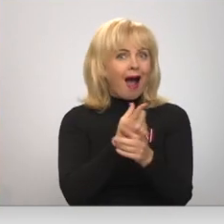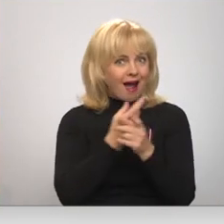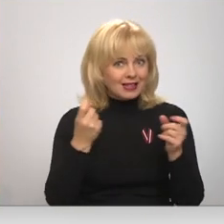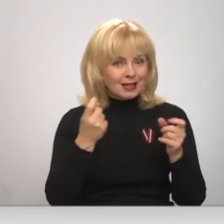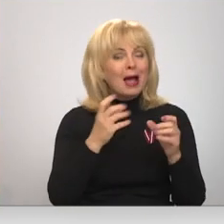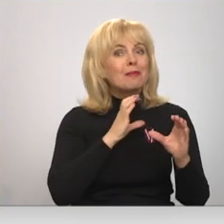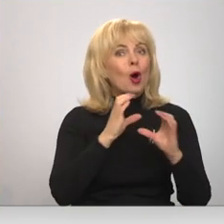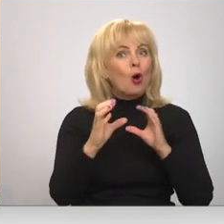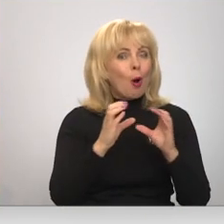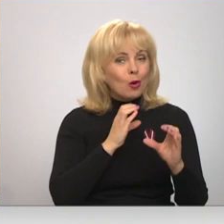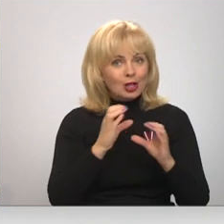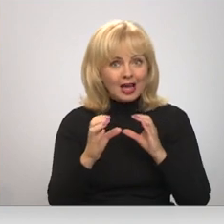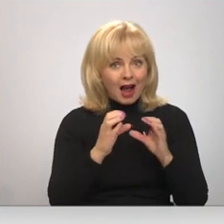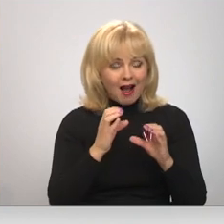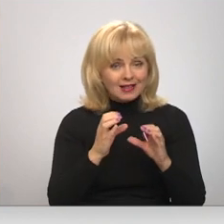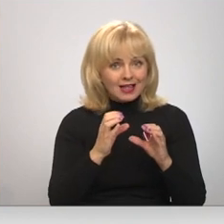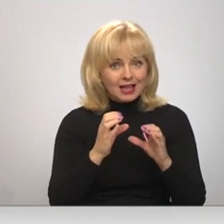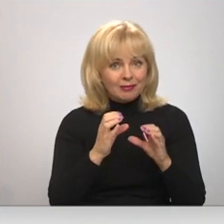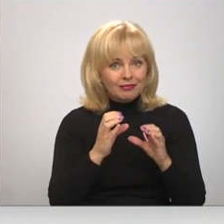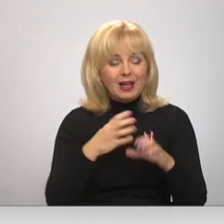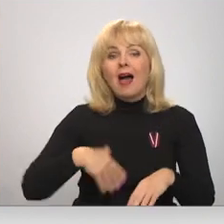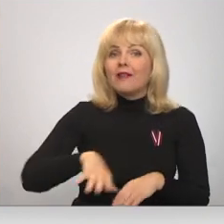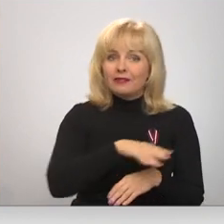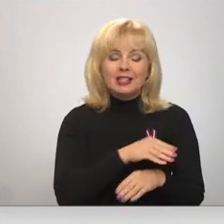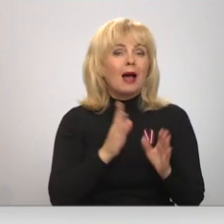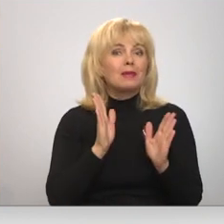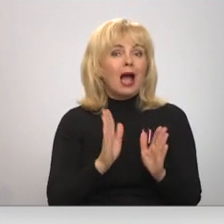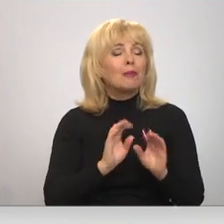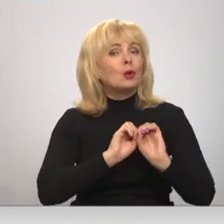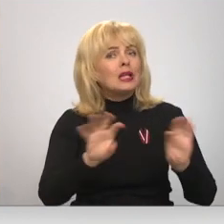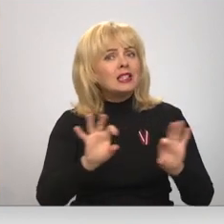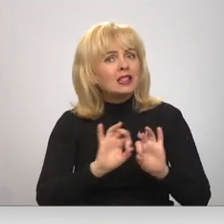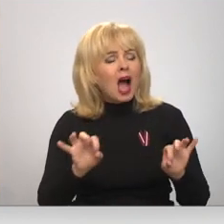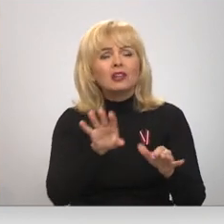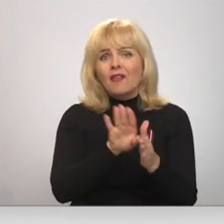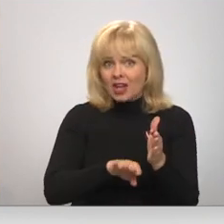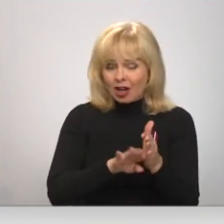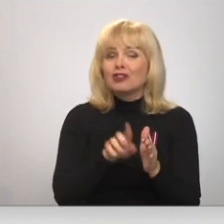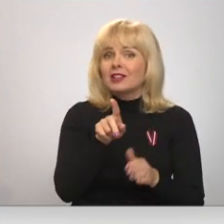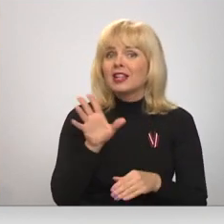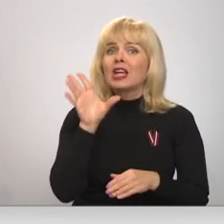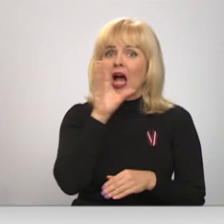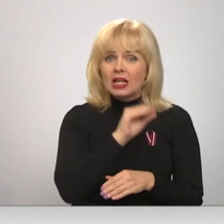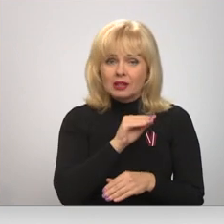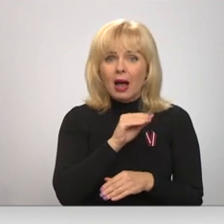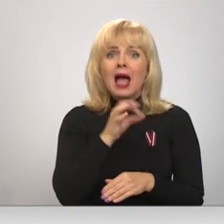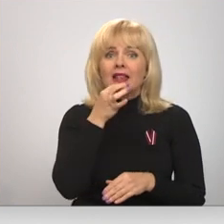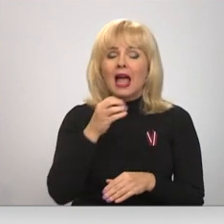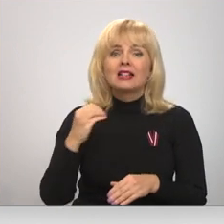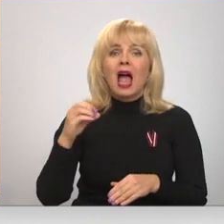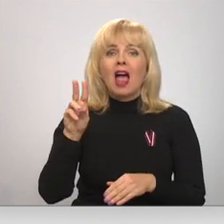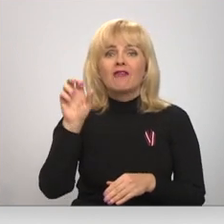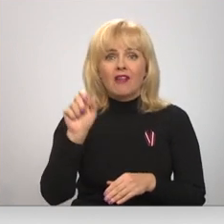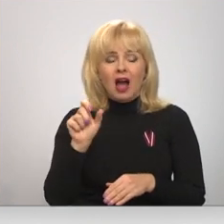komunikāciju. Tātad visam jābūt izskaidrotam tik vienkārši, cik iespējams, kā minēja Eva, bet